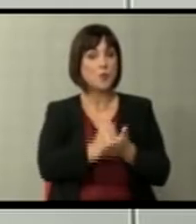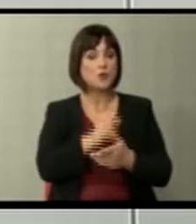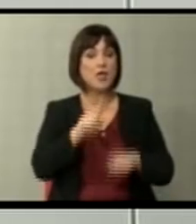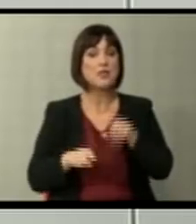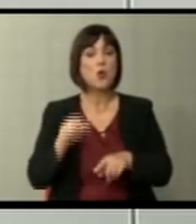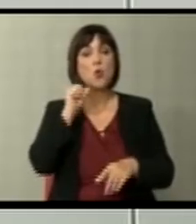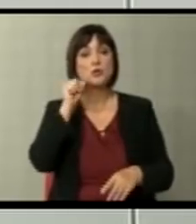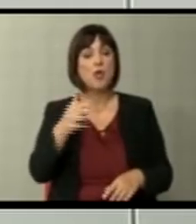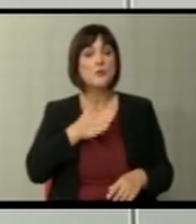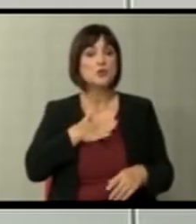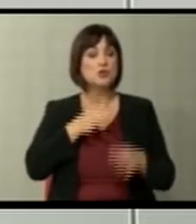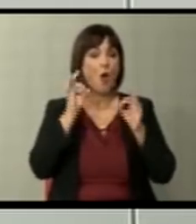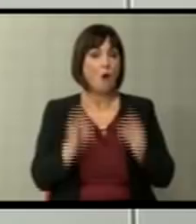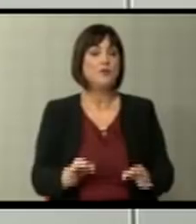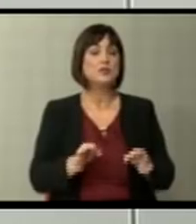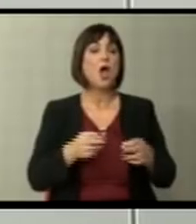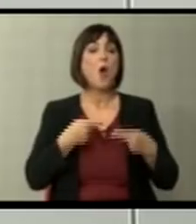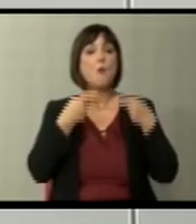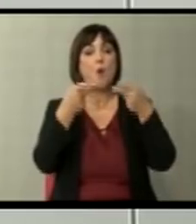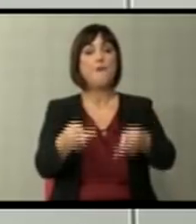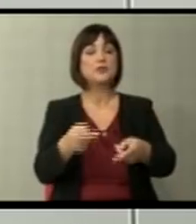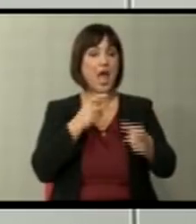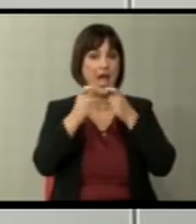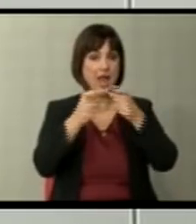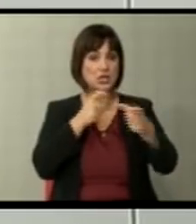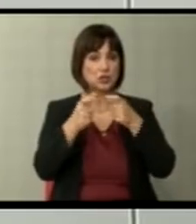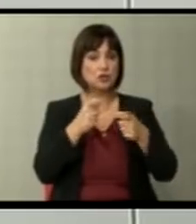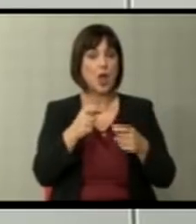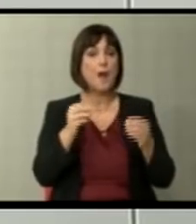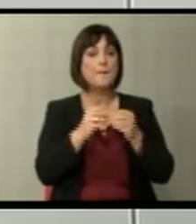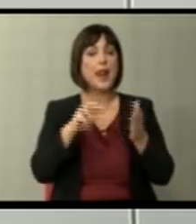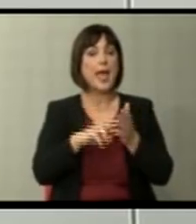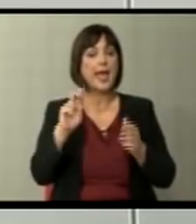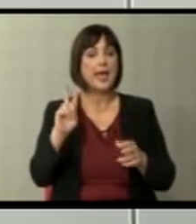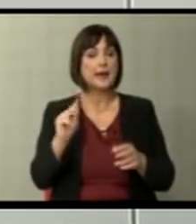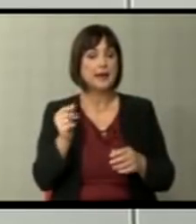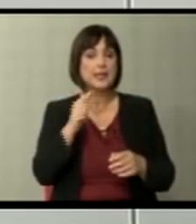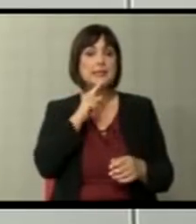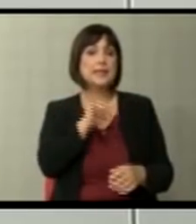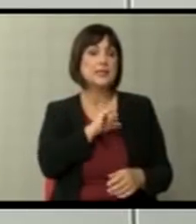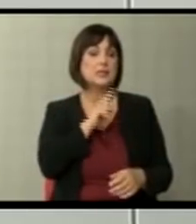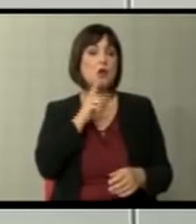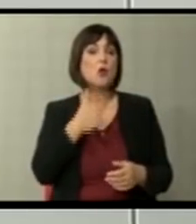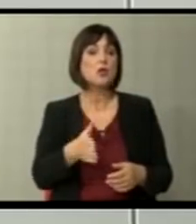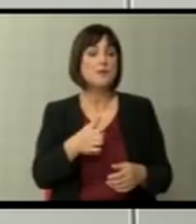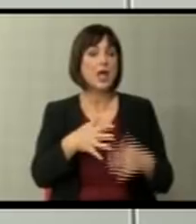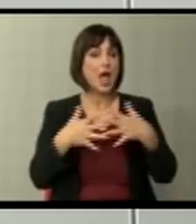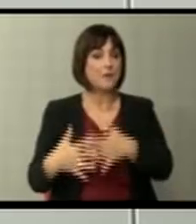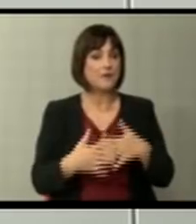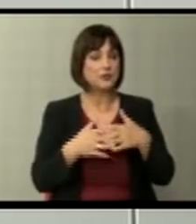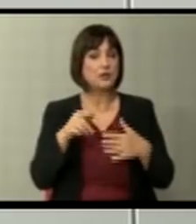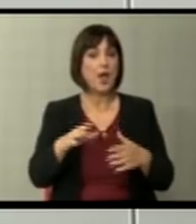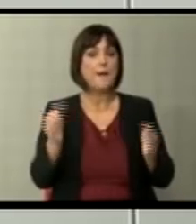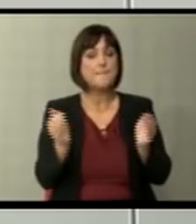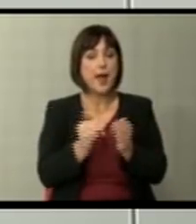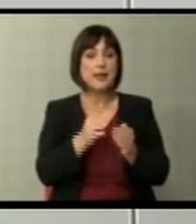неколку дена по нашата официјална посета разговараше со Блер за интересот што го имаат и Соедините Американски држави, и Малата